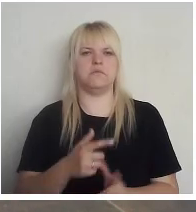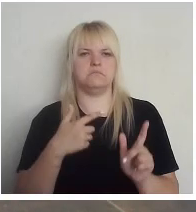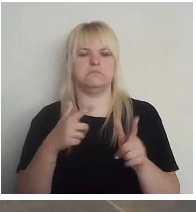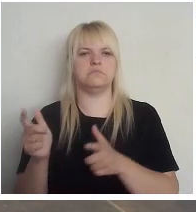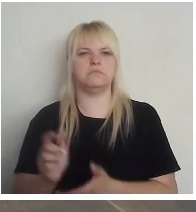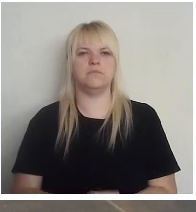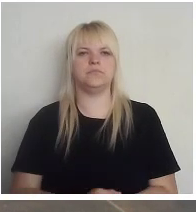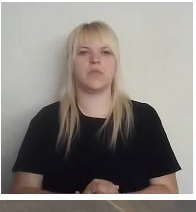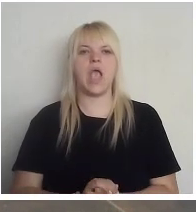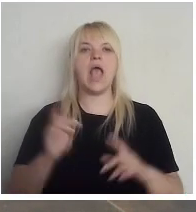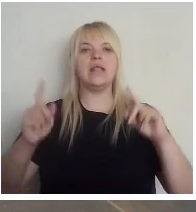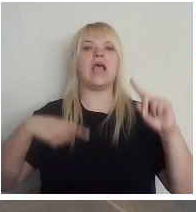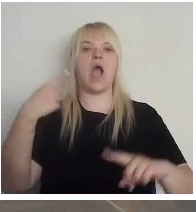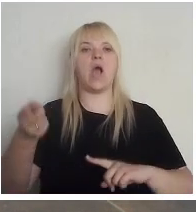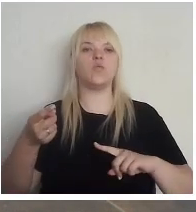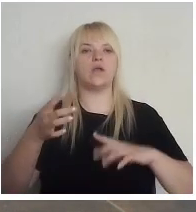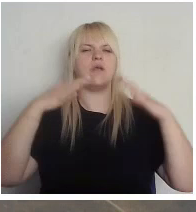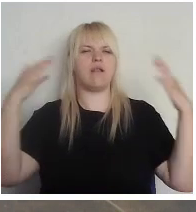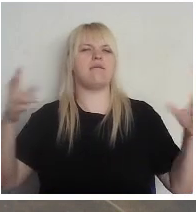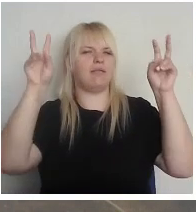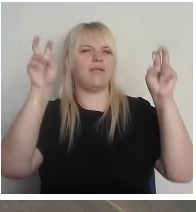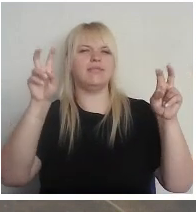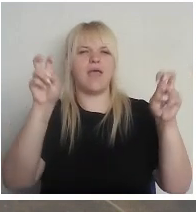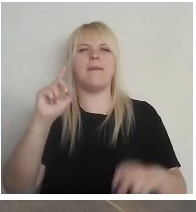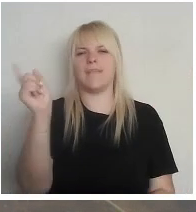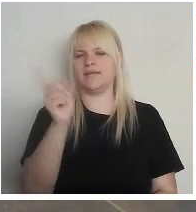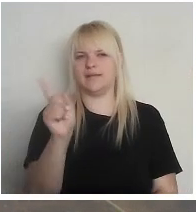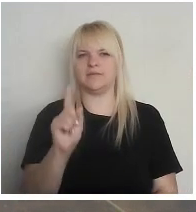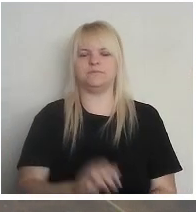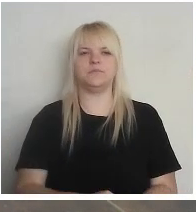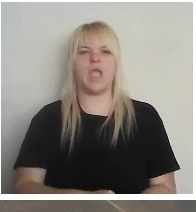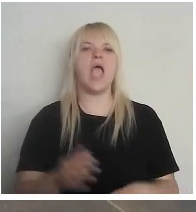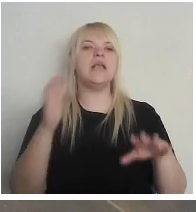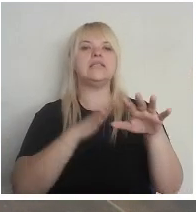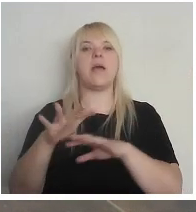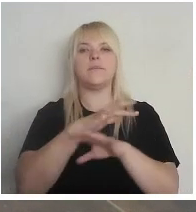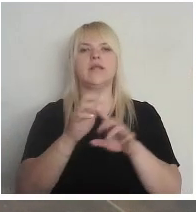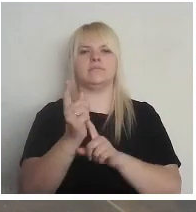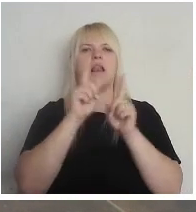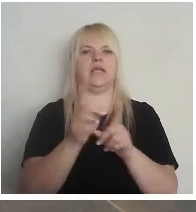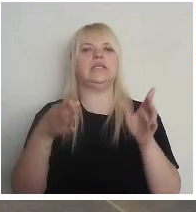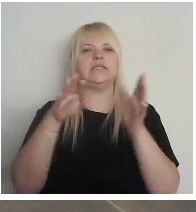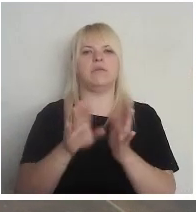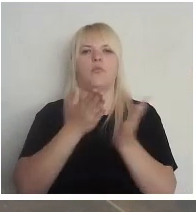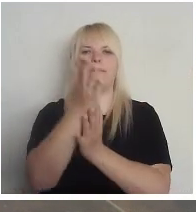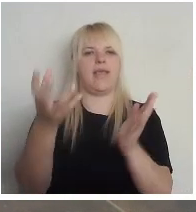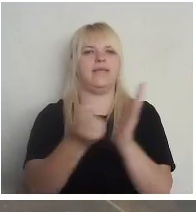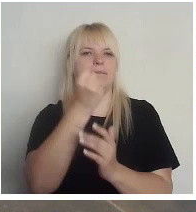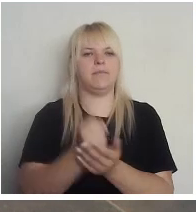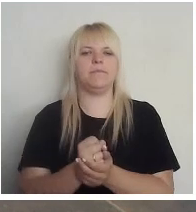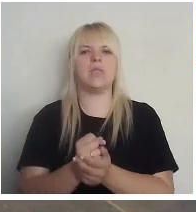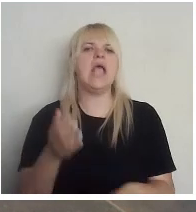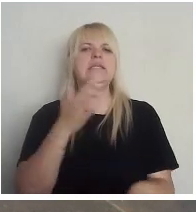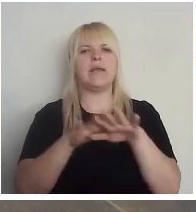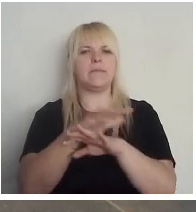Nākošā lielā tēmā ir sabiedriskā līdzdalība un piemība. Par sabiedrisko